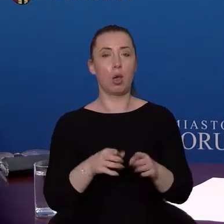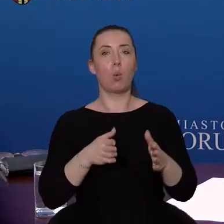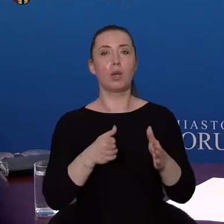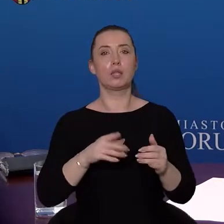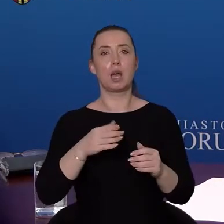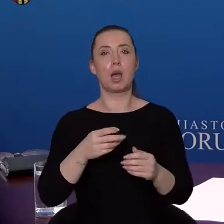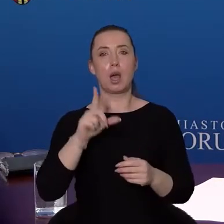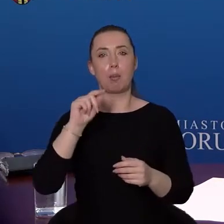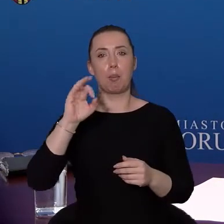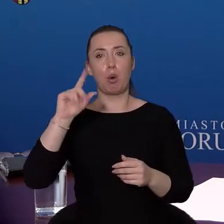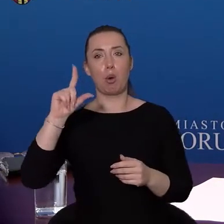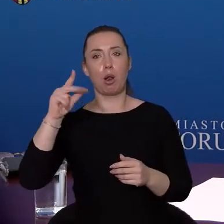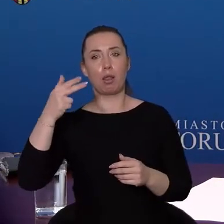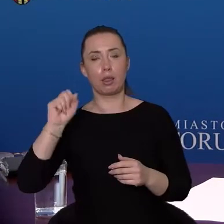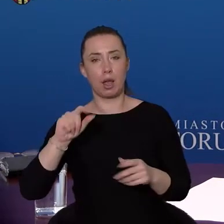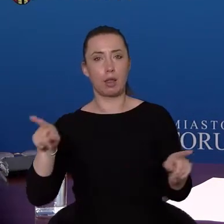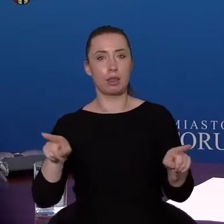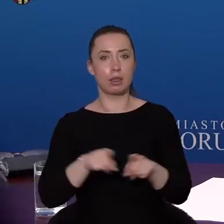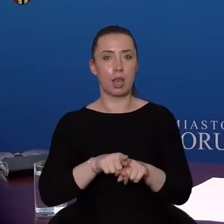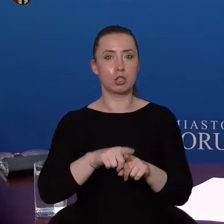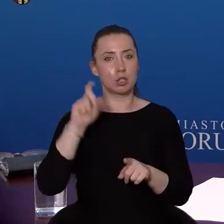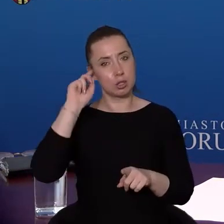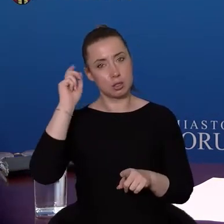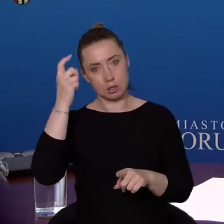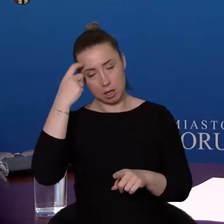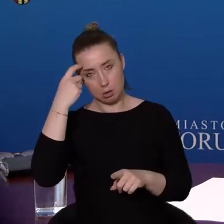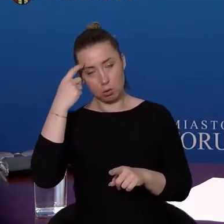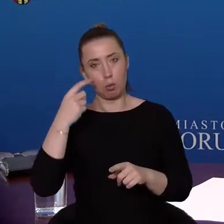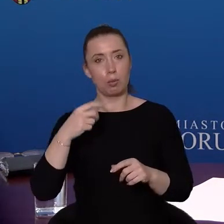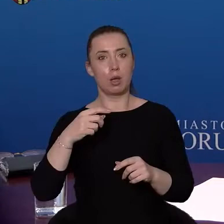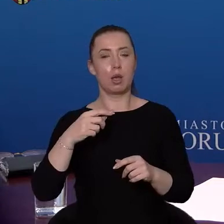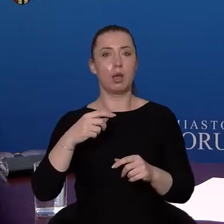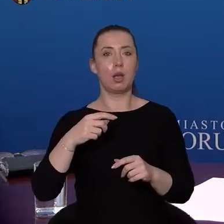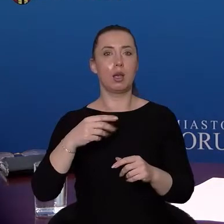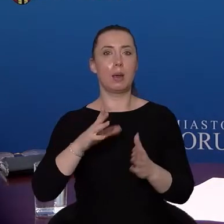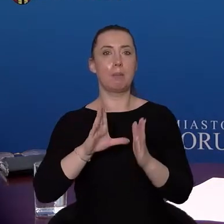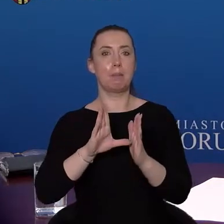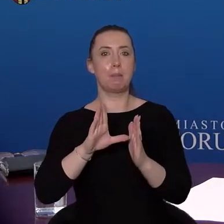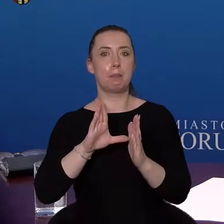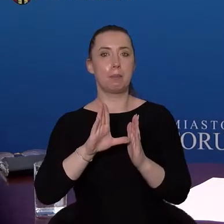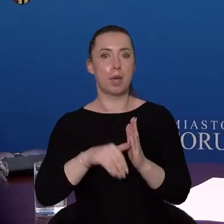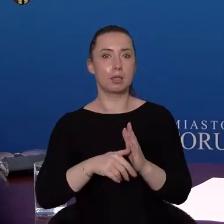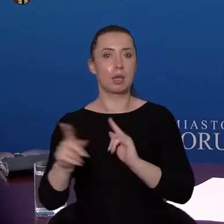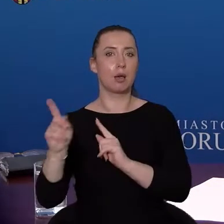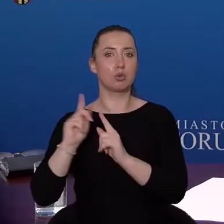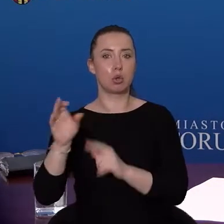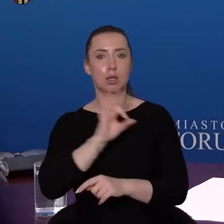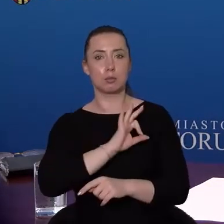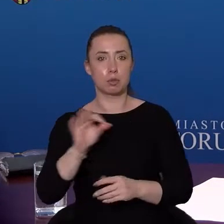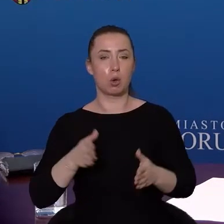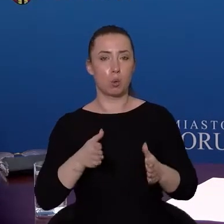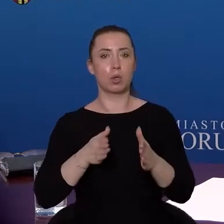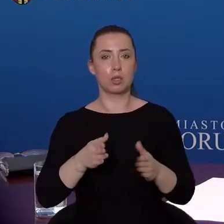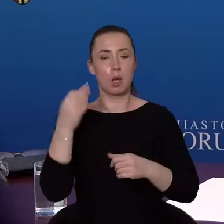Polnej, jak i na terenie przy Centrum Sportowym, przy Skarpie Miejskiej Przychodni Specjalistycznej na Uniwersyteckiej,